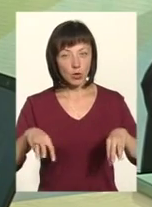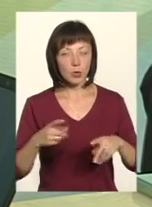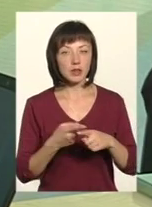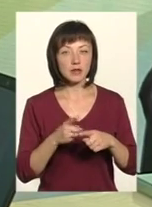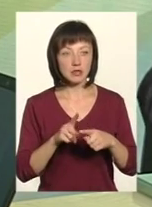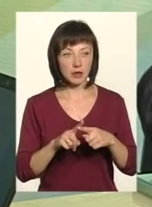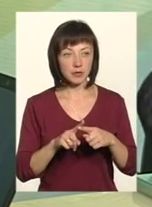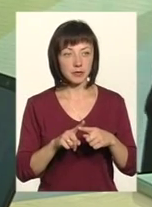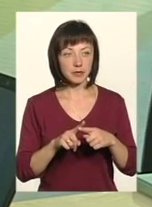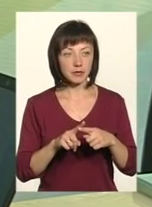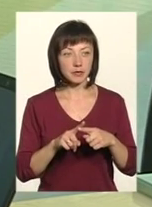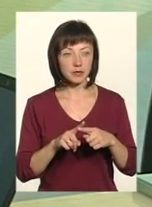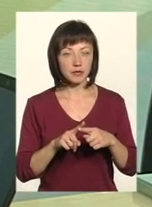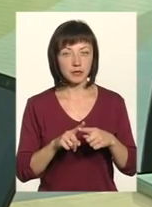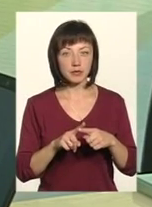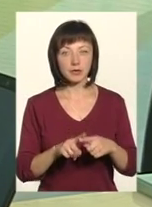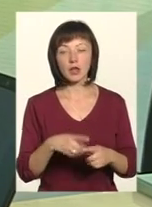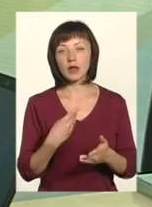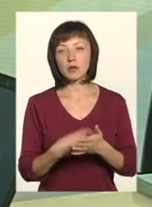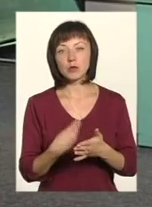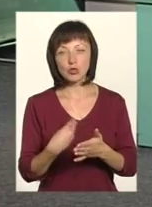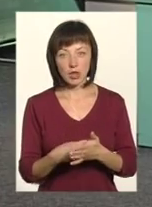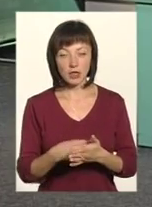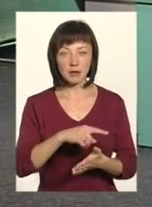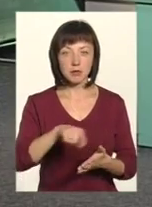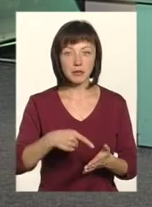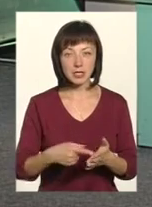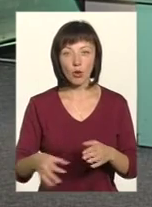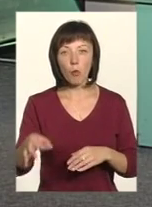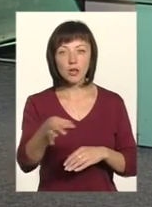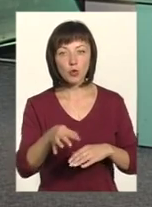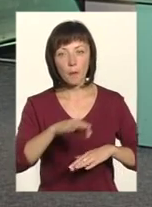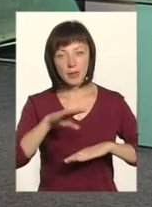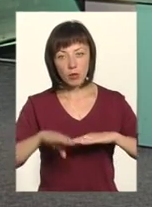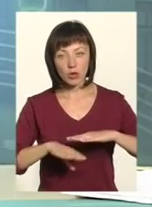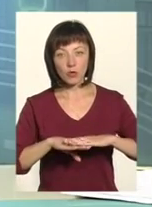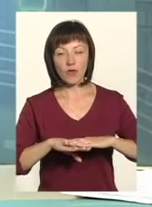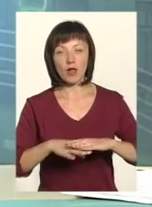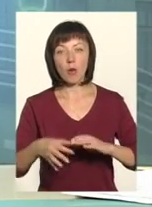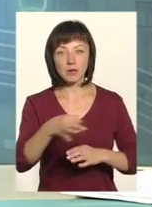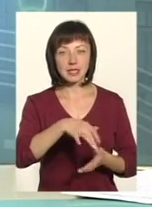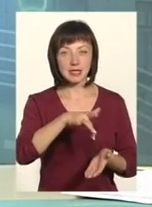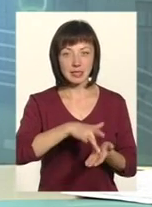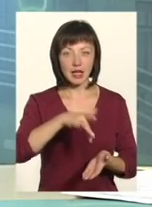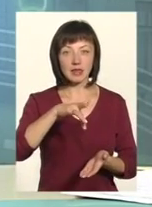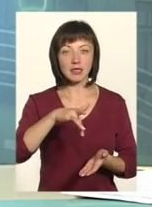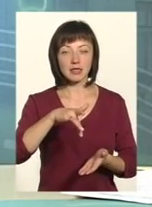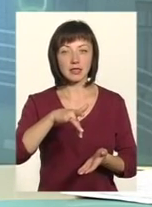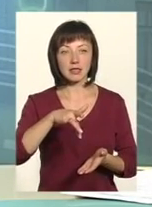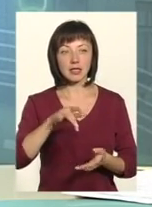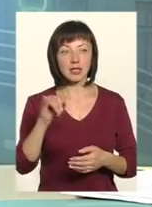практично це бюджети міст обласного підпорядкування. Тобто, по сухі, обласний центр